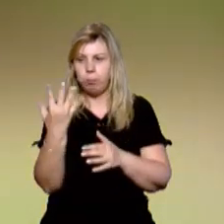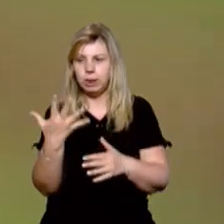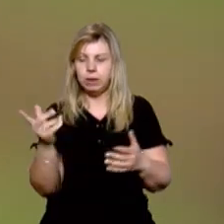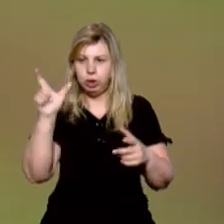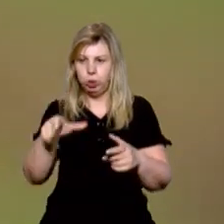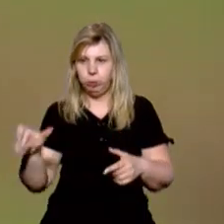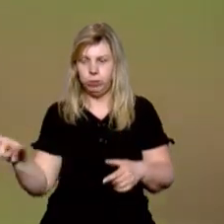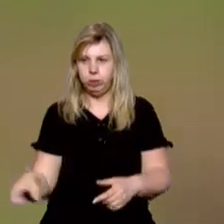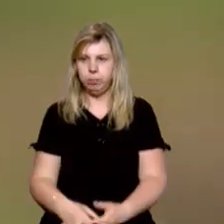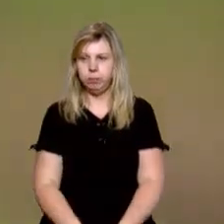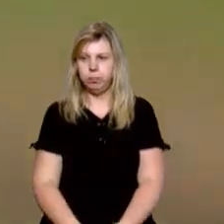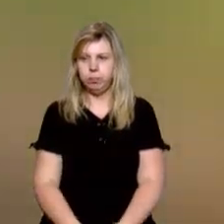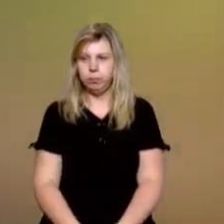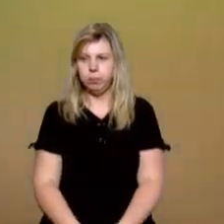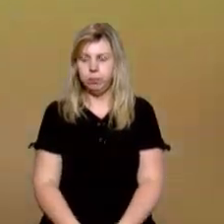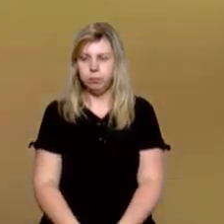рятувальників.